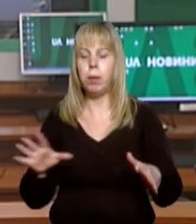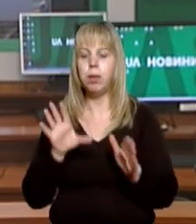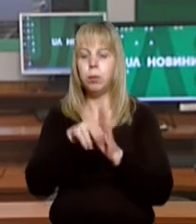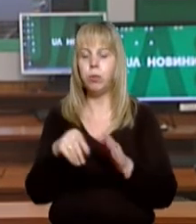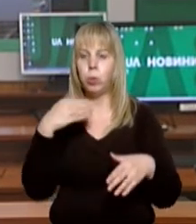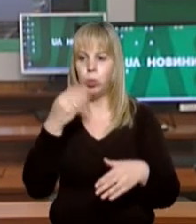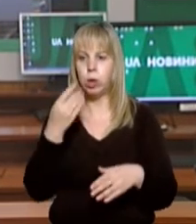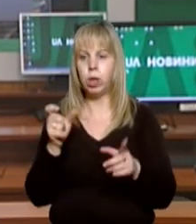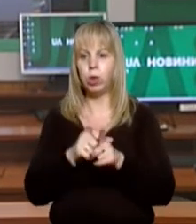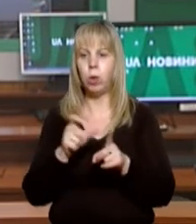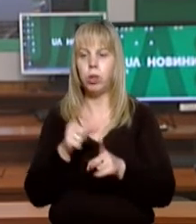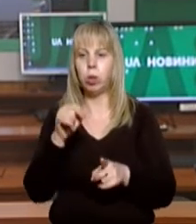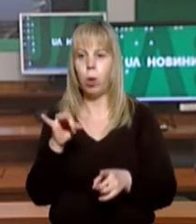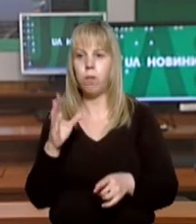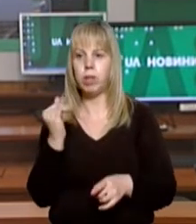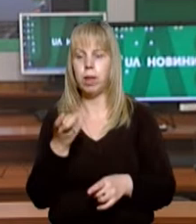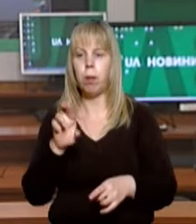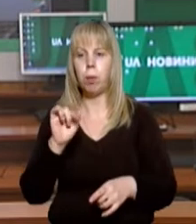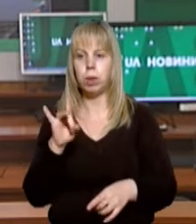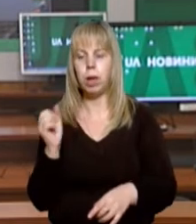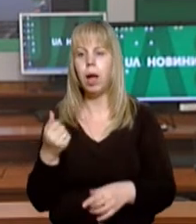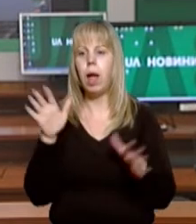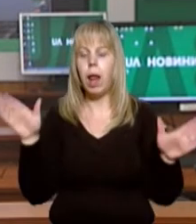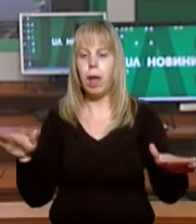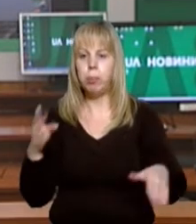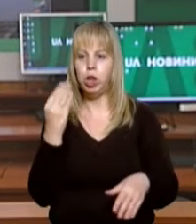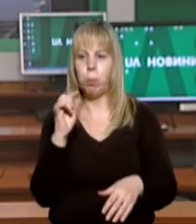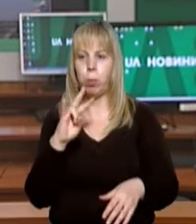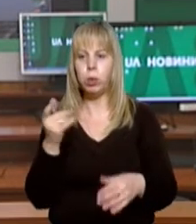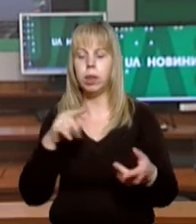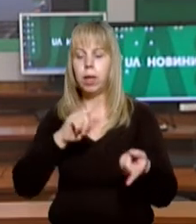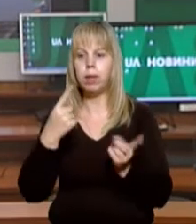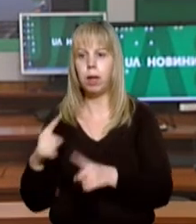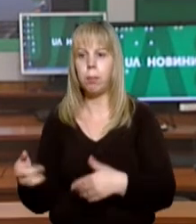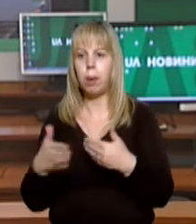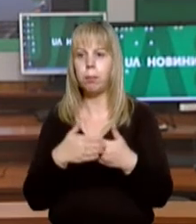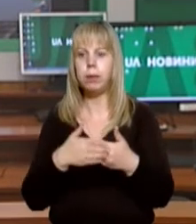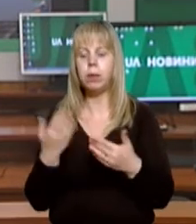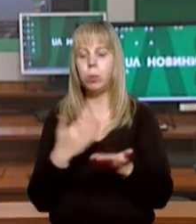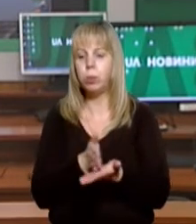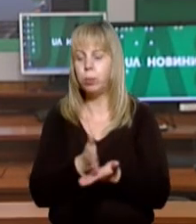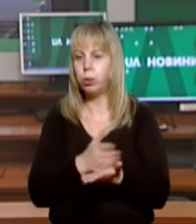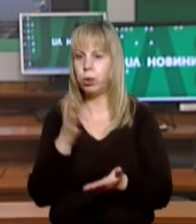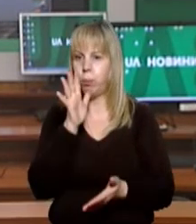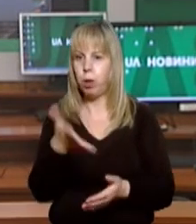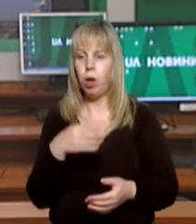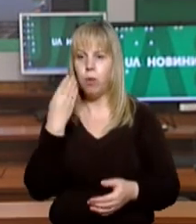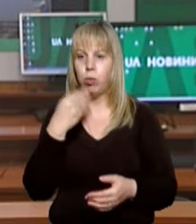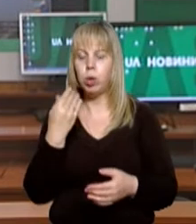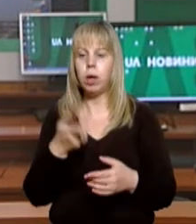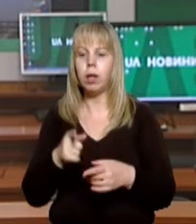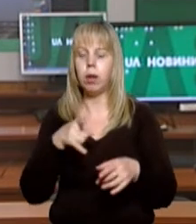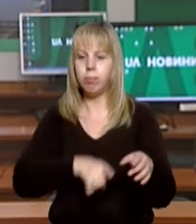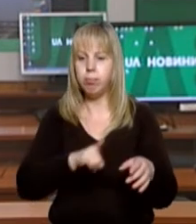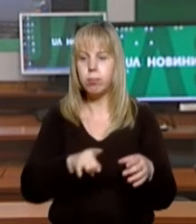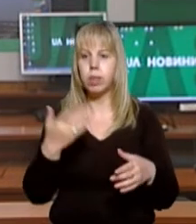в Ужгороді. За словами зоолога Василя Боднара, лебедь-шипун гніздиться на Закарпатті близько п'яти років. В Ужгороді вони селяться на